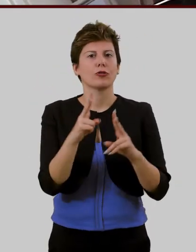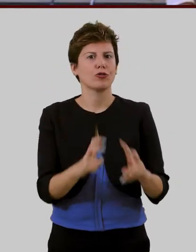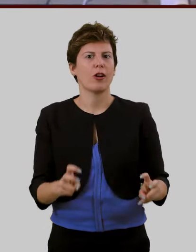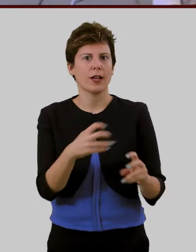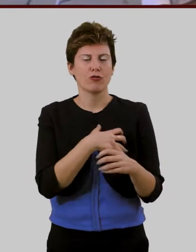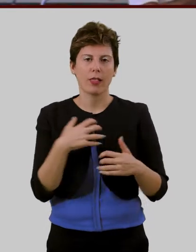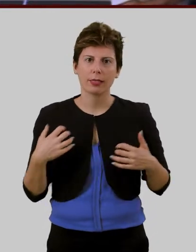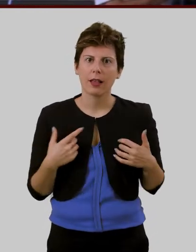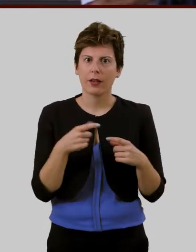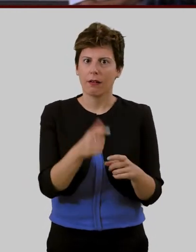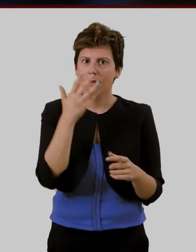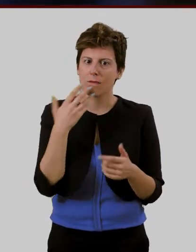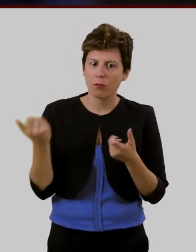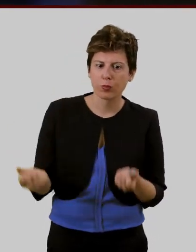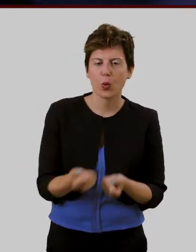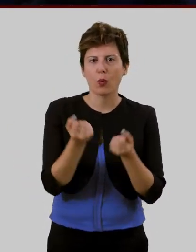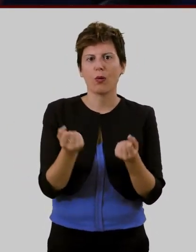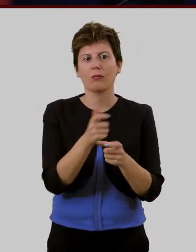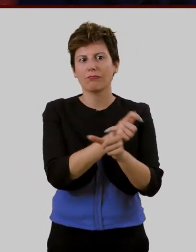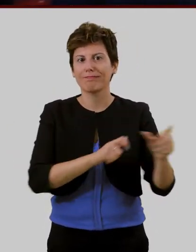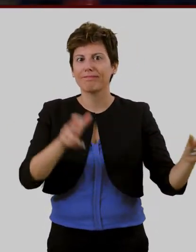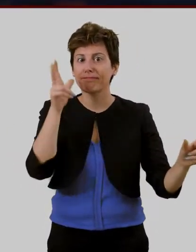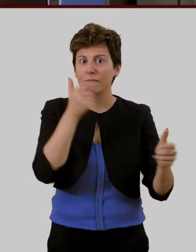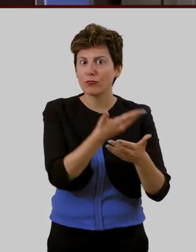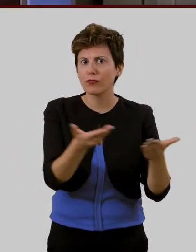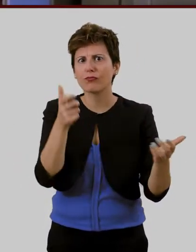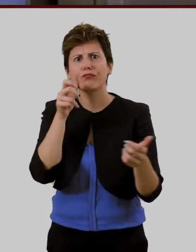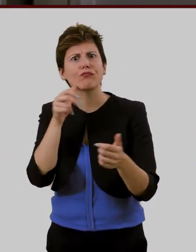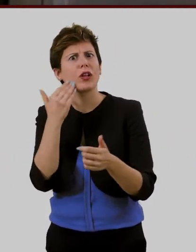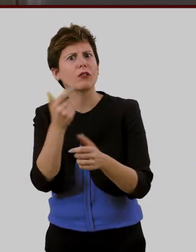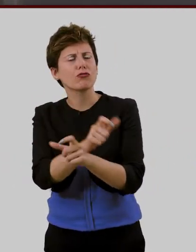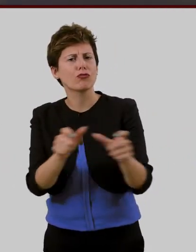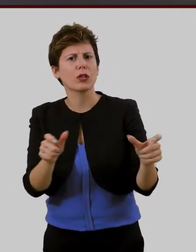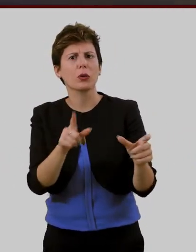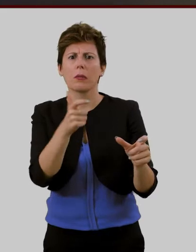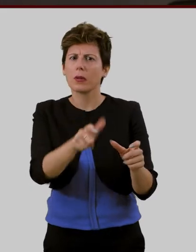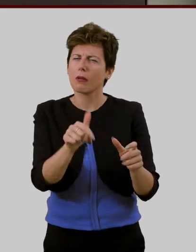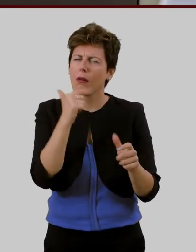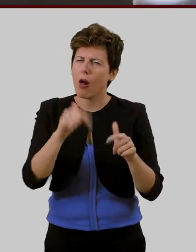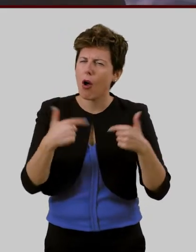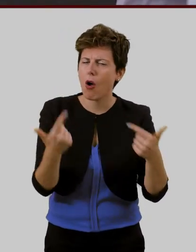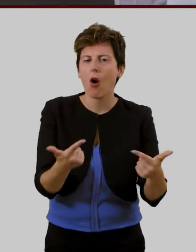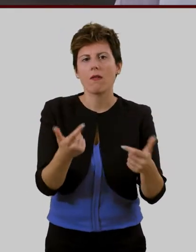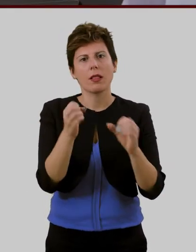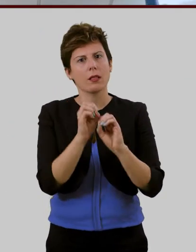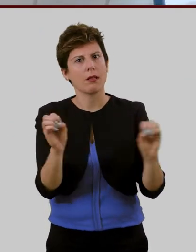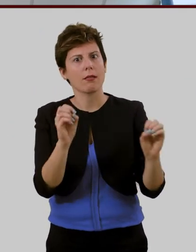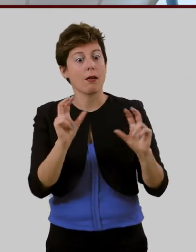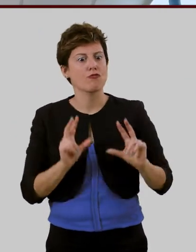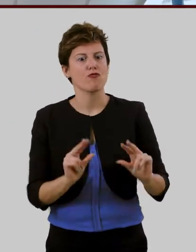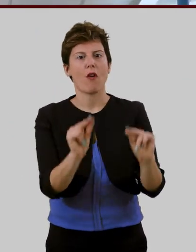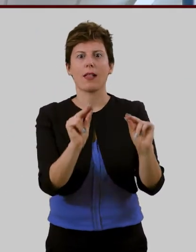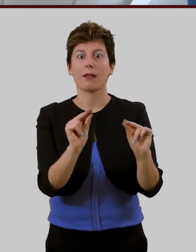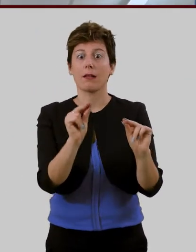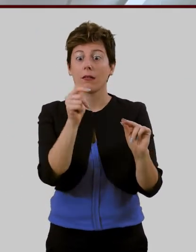nostre ricercatrici e dei nostri ricercatori per offrire proposte didattiche innovative che permettano alle nostre studentesse e nostri studenti